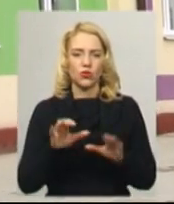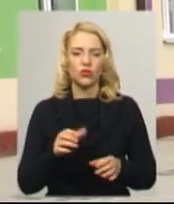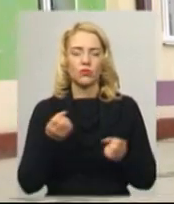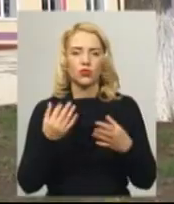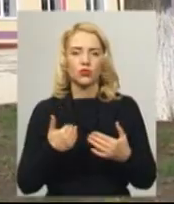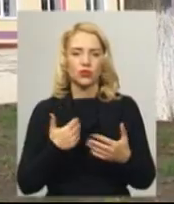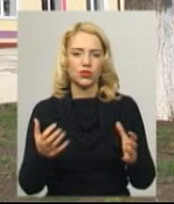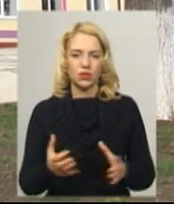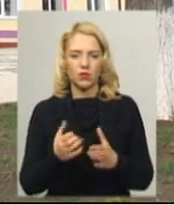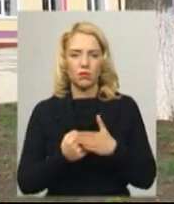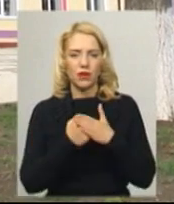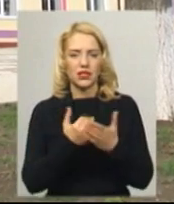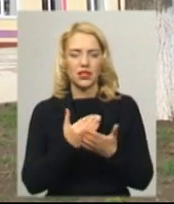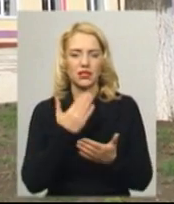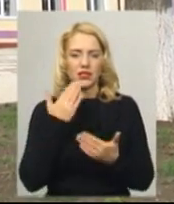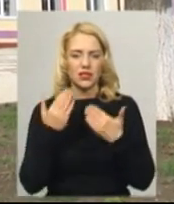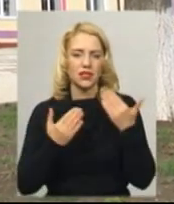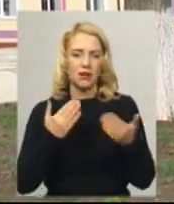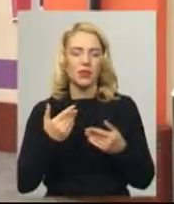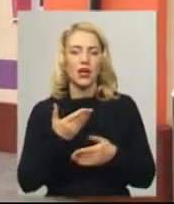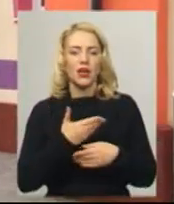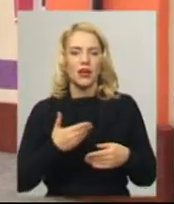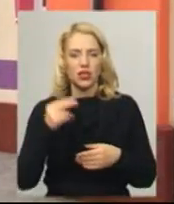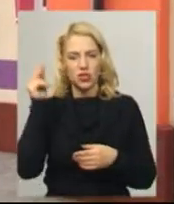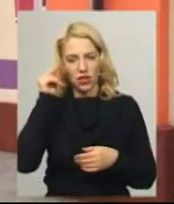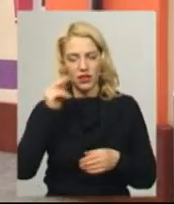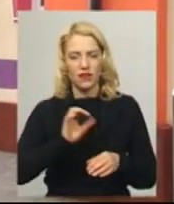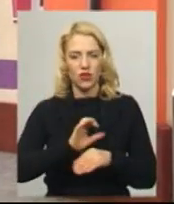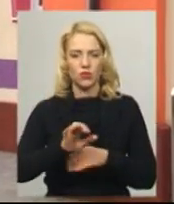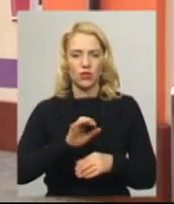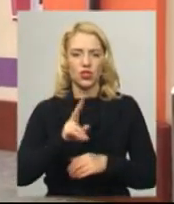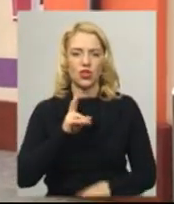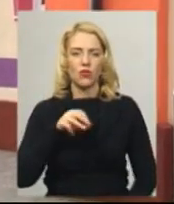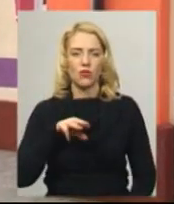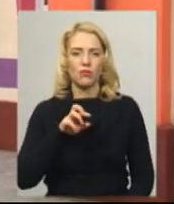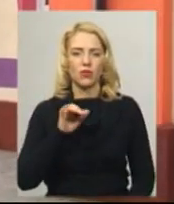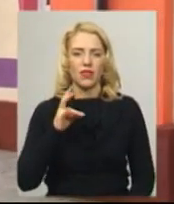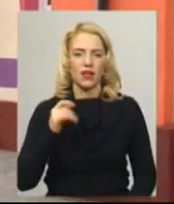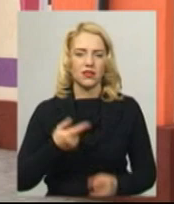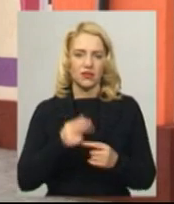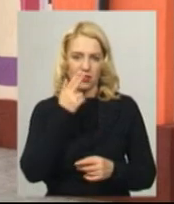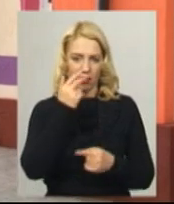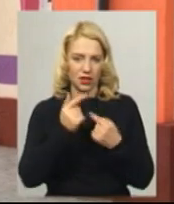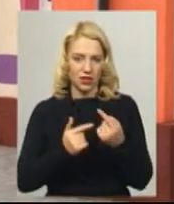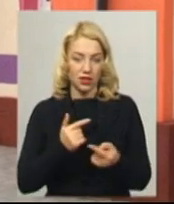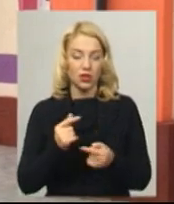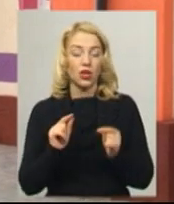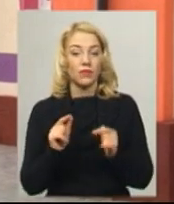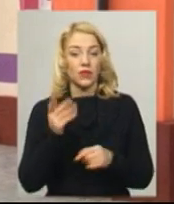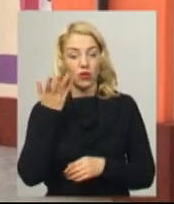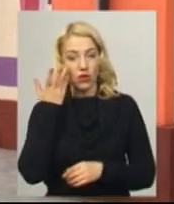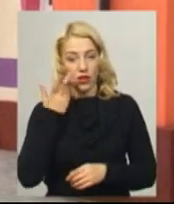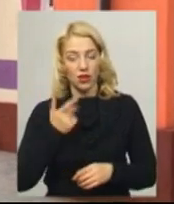сьогоднішній день є запит в учнім. Міжшкільний навчально-виробничий комбінат. Тут вже давно, це вже традиційно. І коли